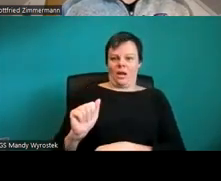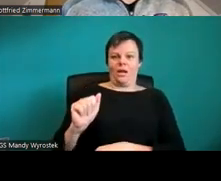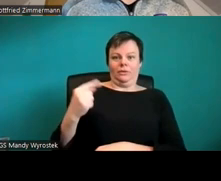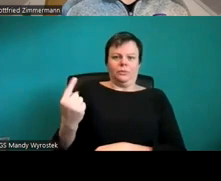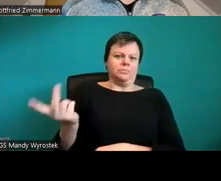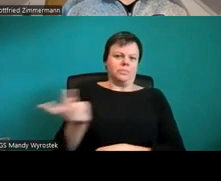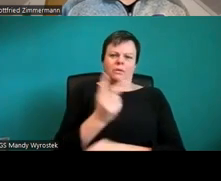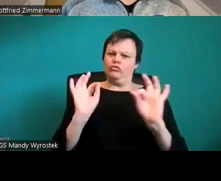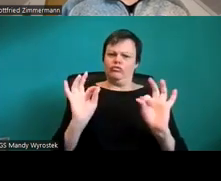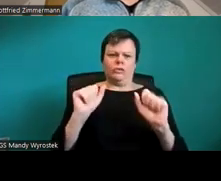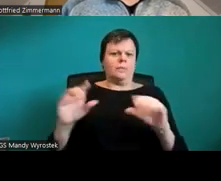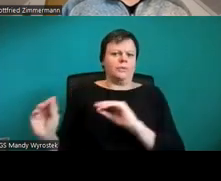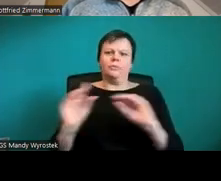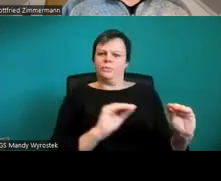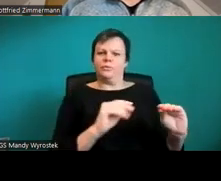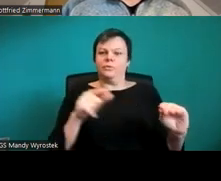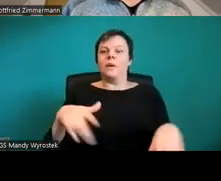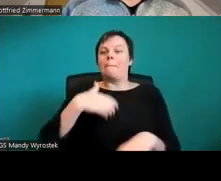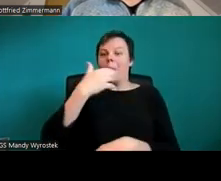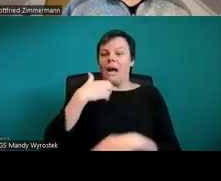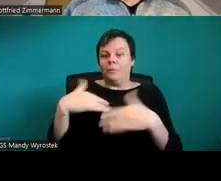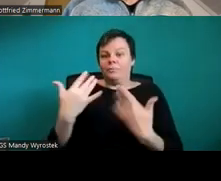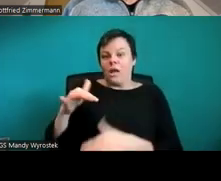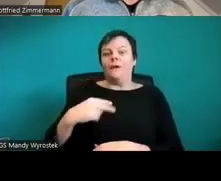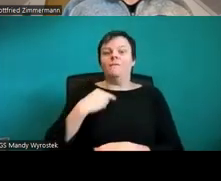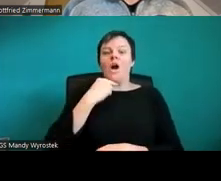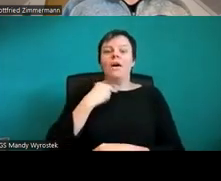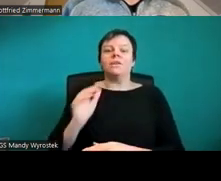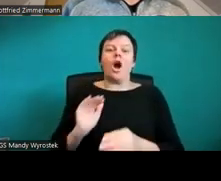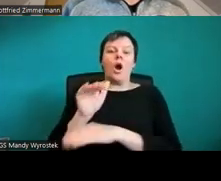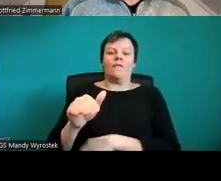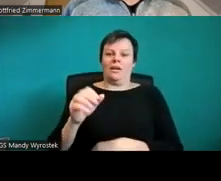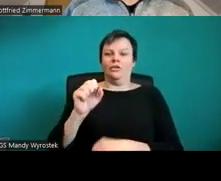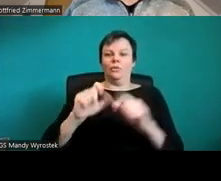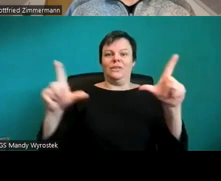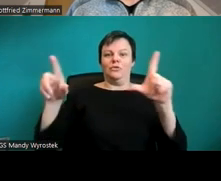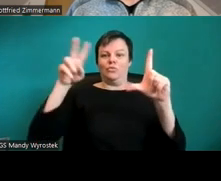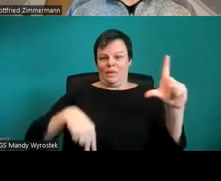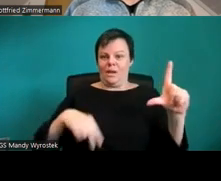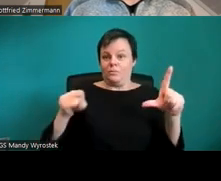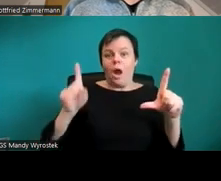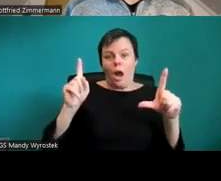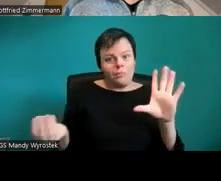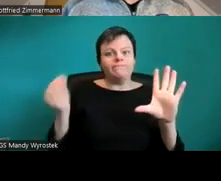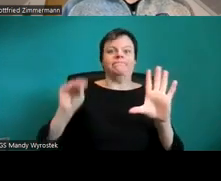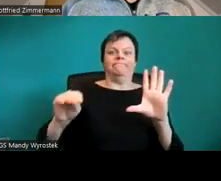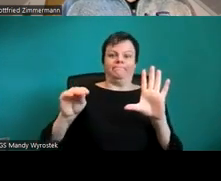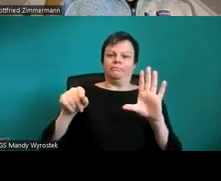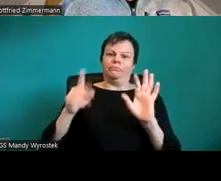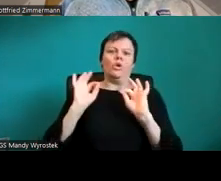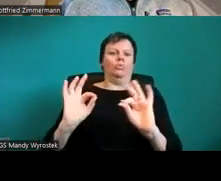Ich empfehle allen, die an solchen Dokumenten arbeiten, auch mal sich das mit dem Screenreader vorlesen zu lassen.